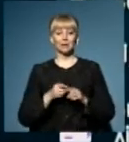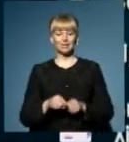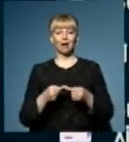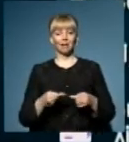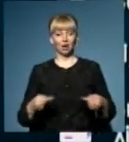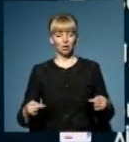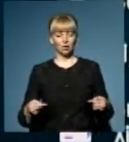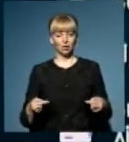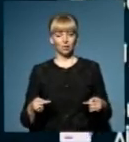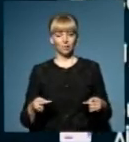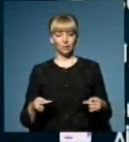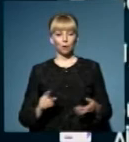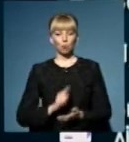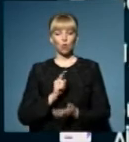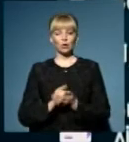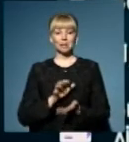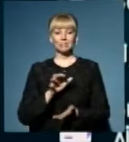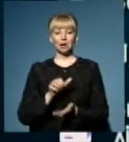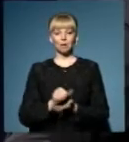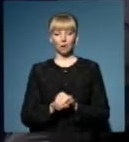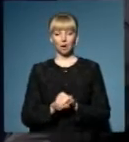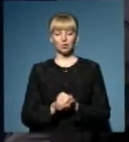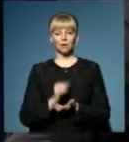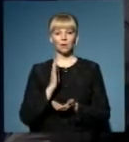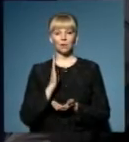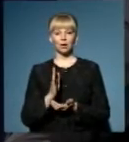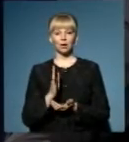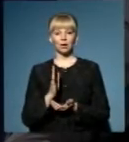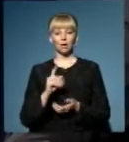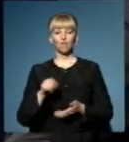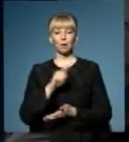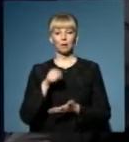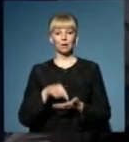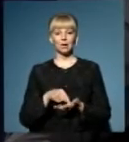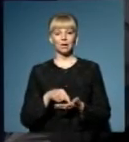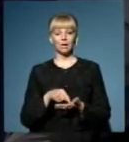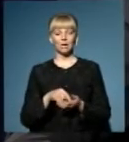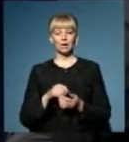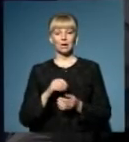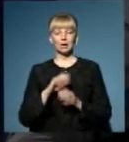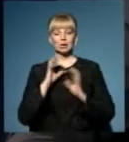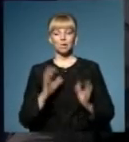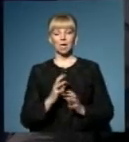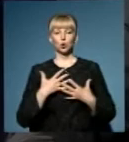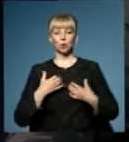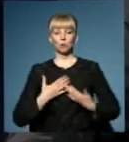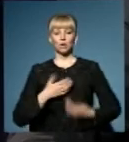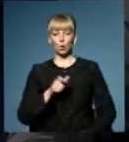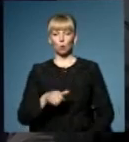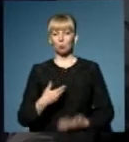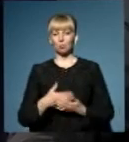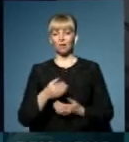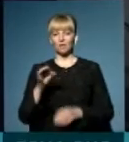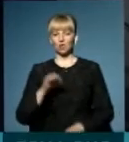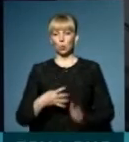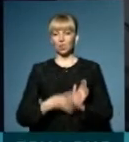речі, які повинні займати в питанні збереження здоров'я наших громадян приблизно